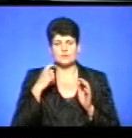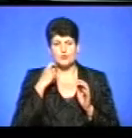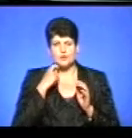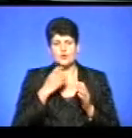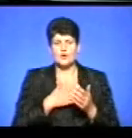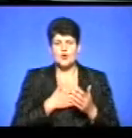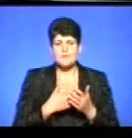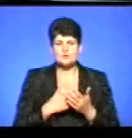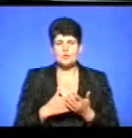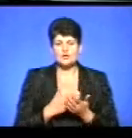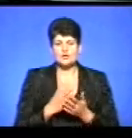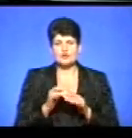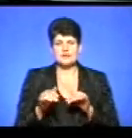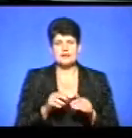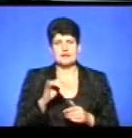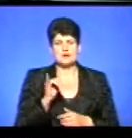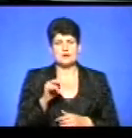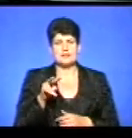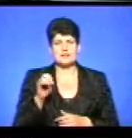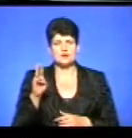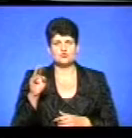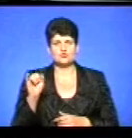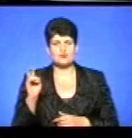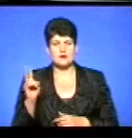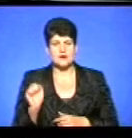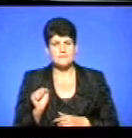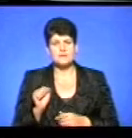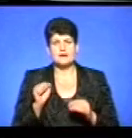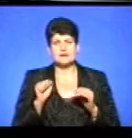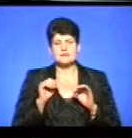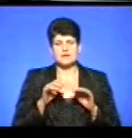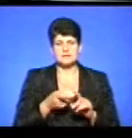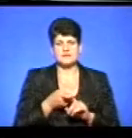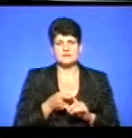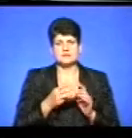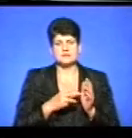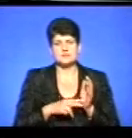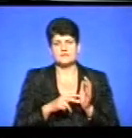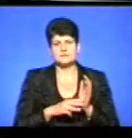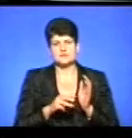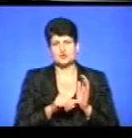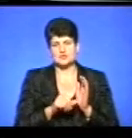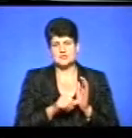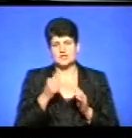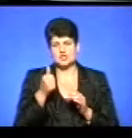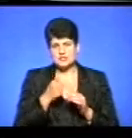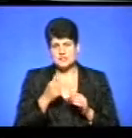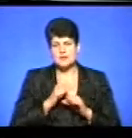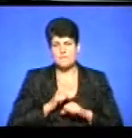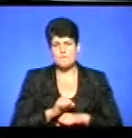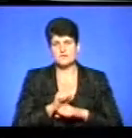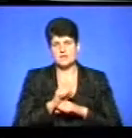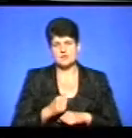громадсько-політичного діяча Ігоря Олещука. Захід присвячений 76-й річниці Української повстанської армії. Чоловік